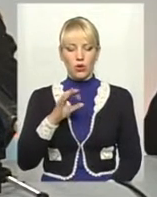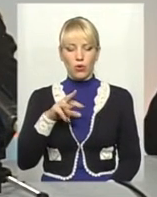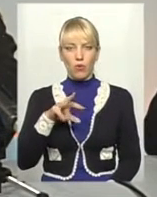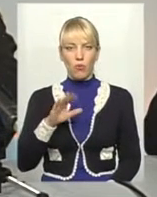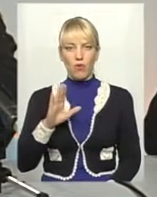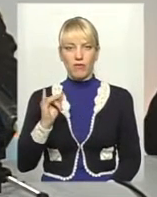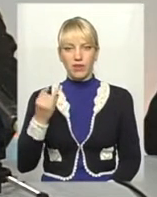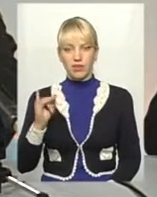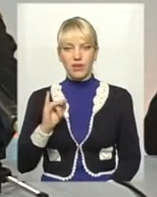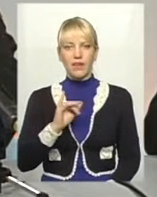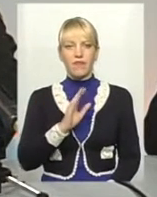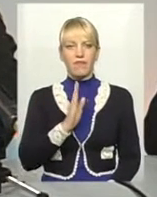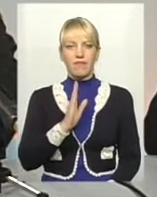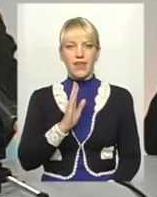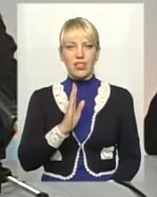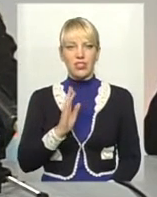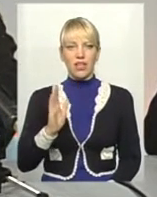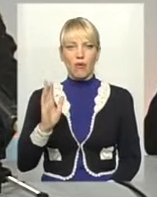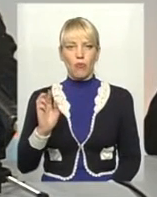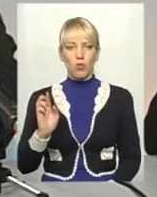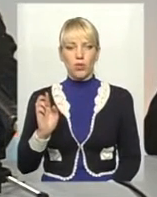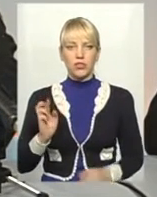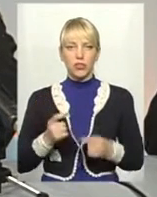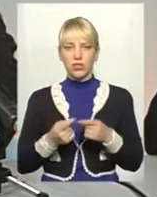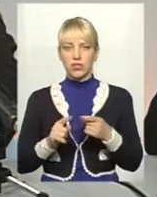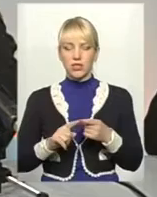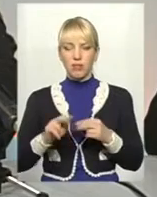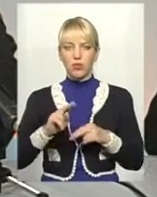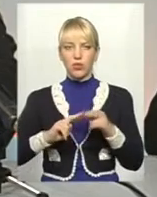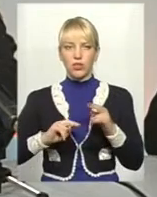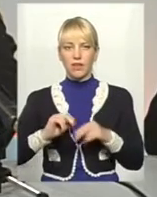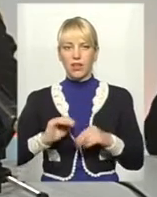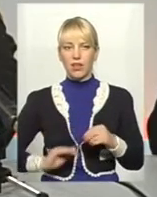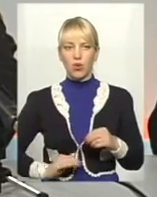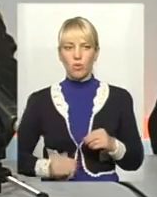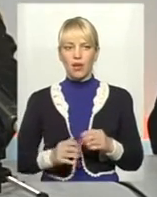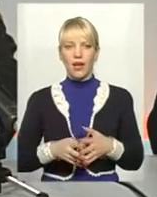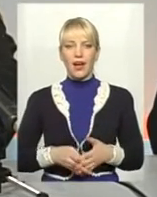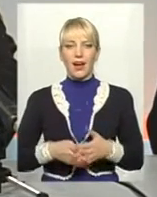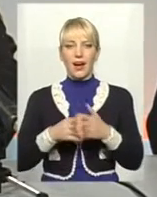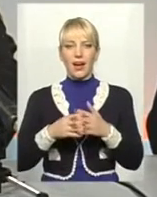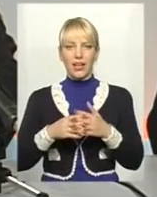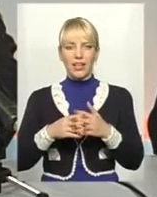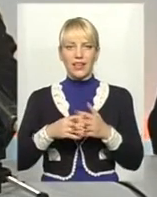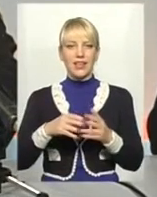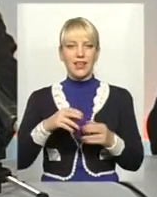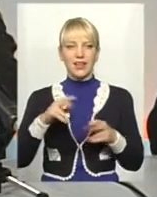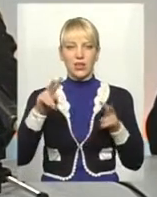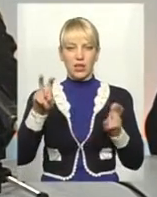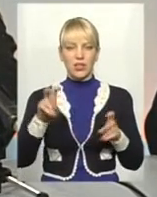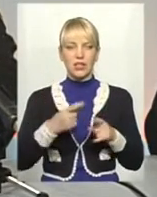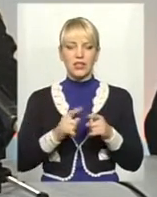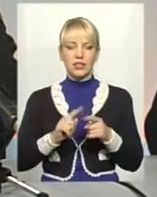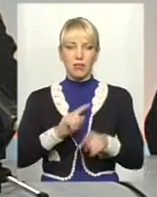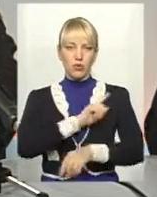Борисовичем. Це будівельна компанія «Архітектоніка». Назвичайно потужний